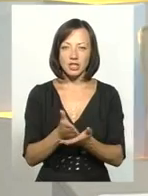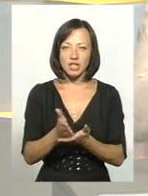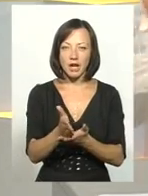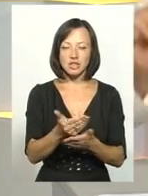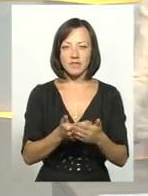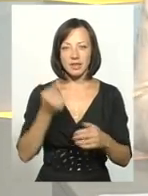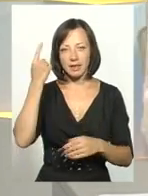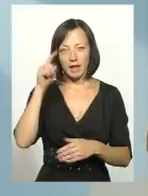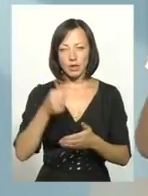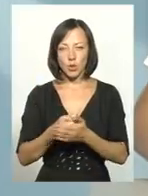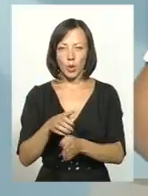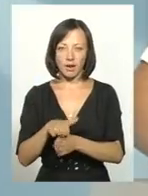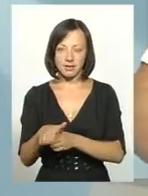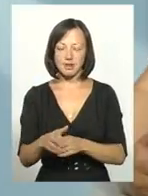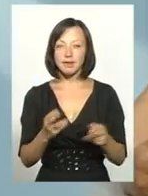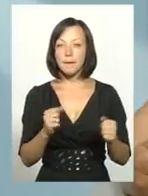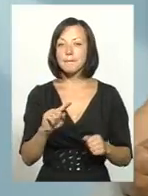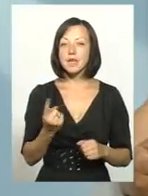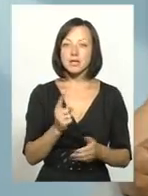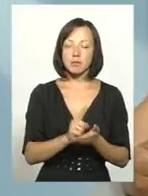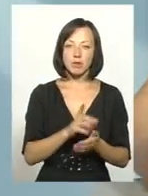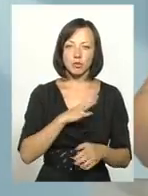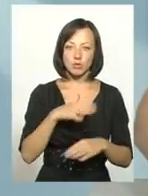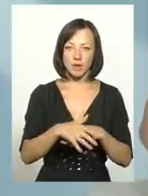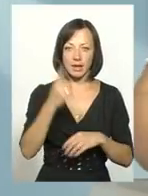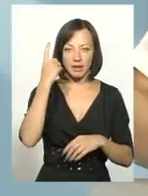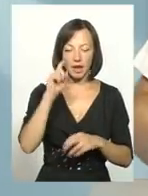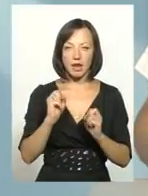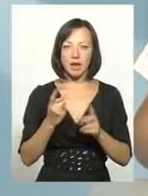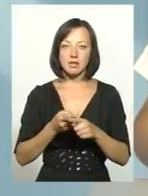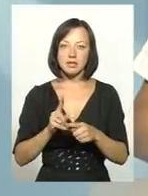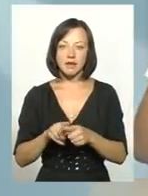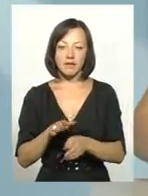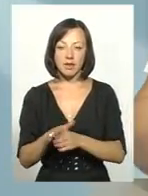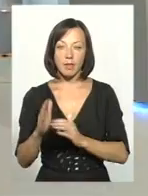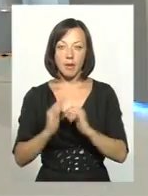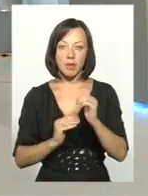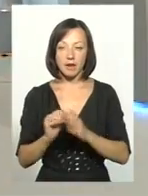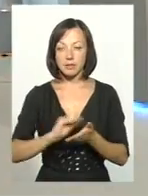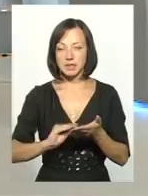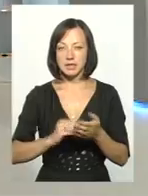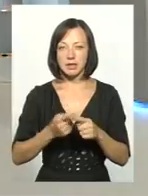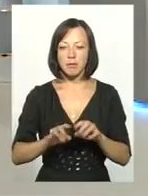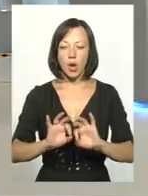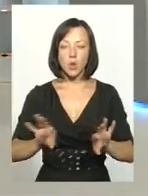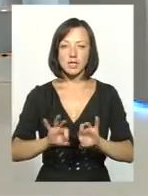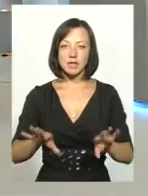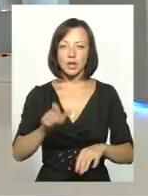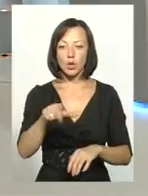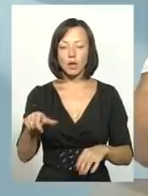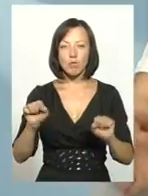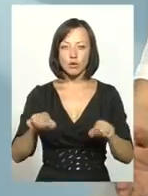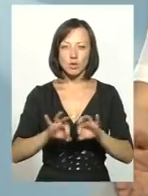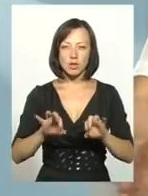ідеї до її реалізації. Перше, що має бути зрозуміло, що це ідея. Але як цю ідею реалізувати на практиці і написати, це треба розказати. І людей, які